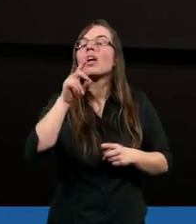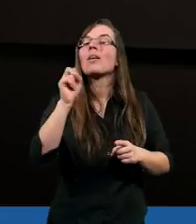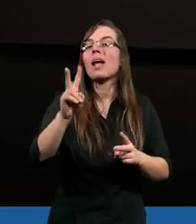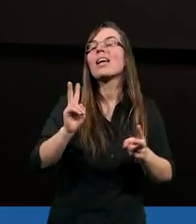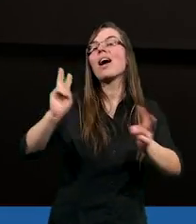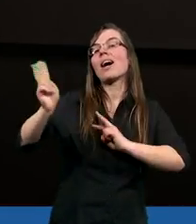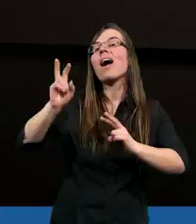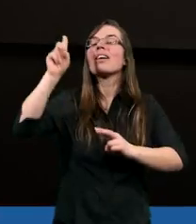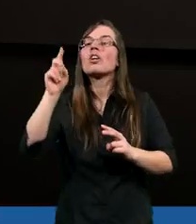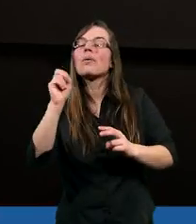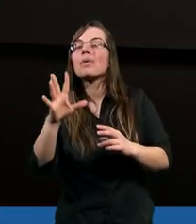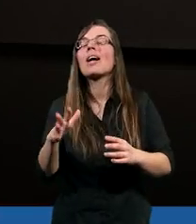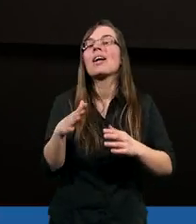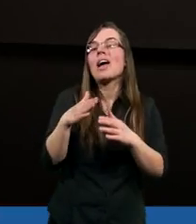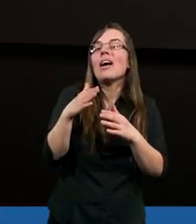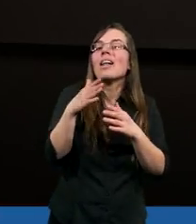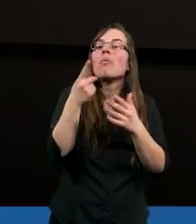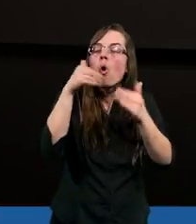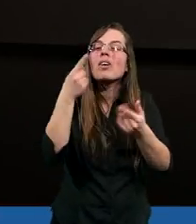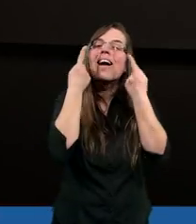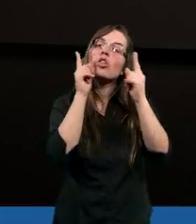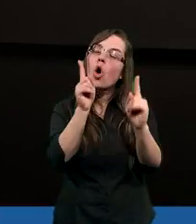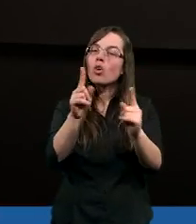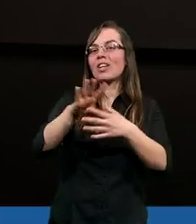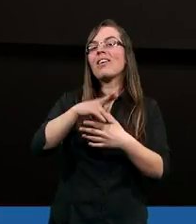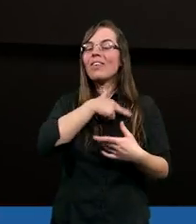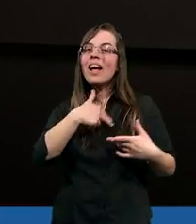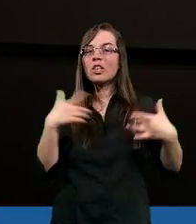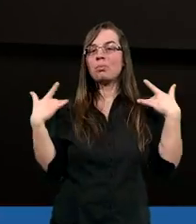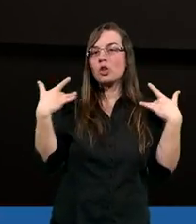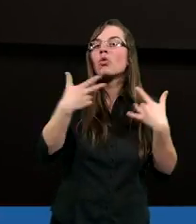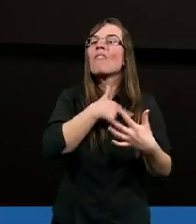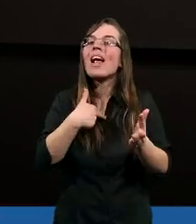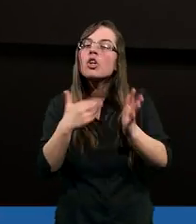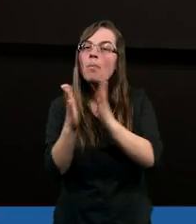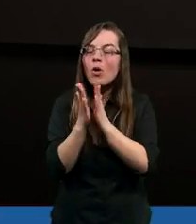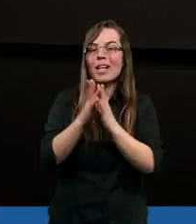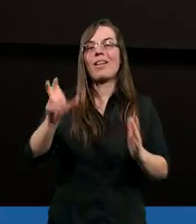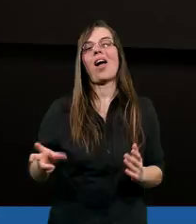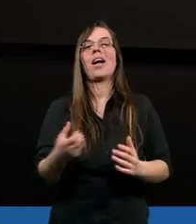takie reakcje czasami dają się zauważyć wśród ludzi. A zatem